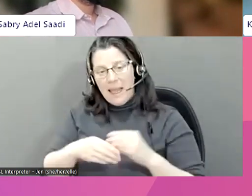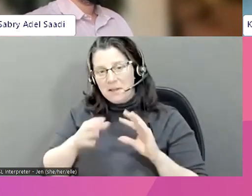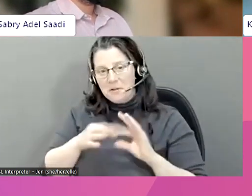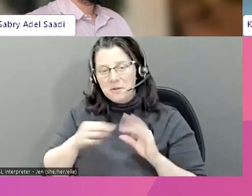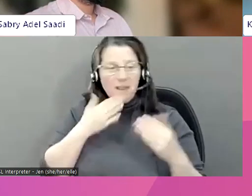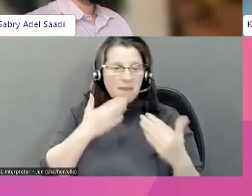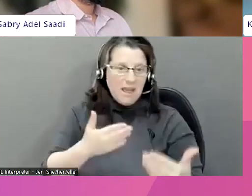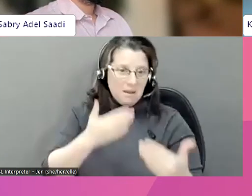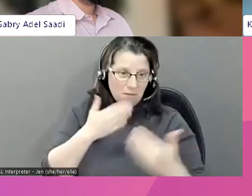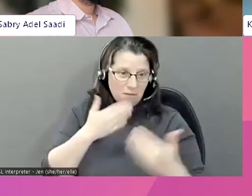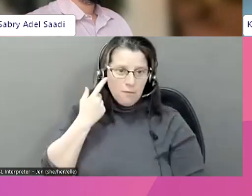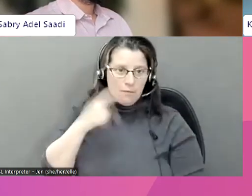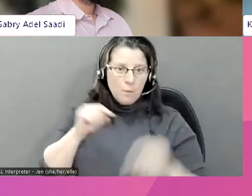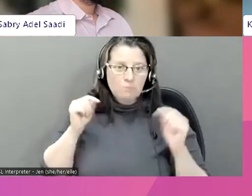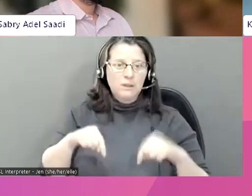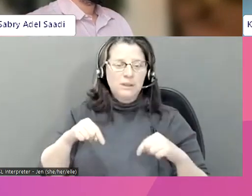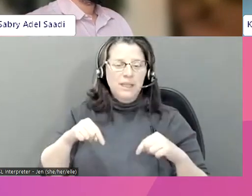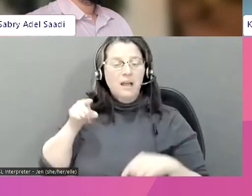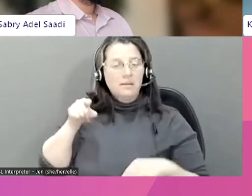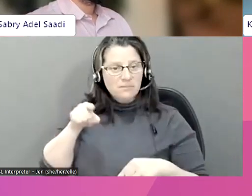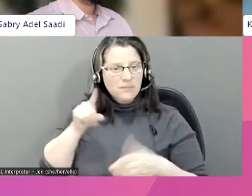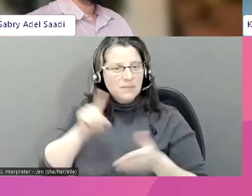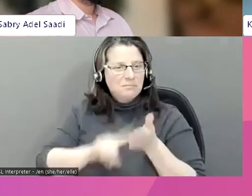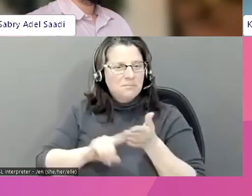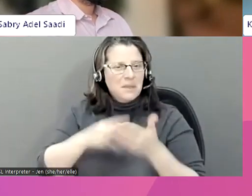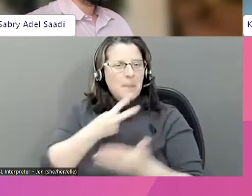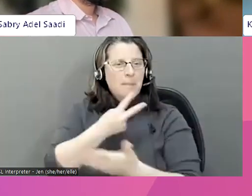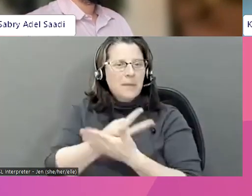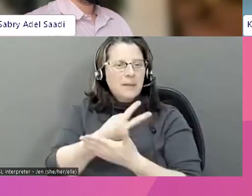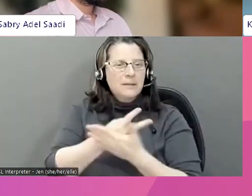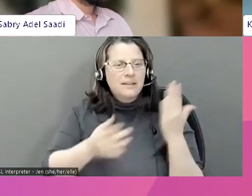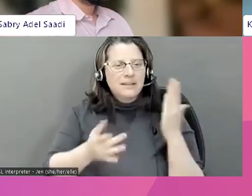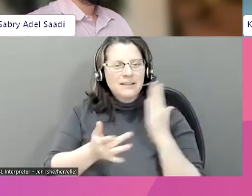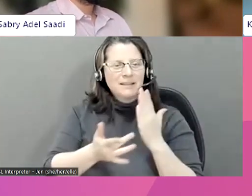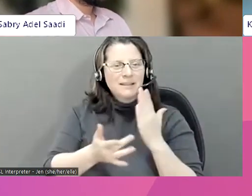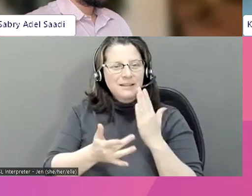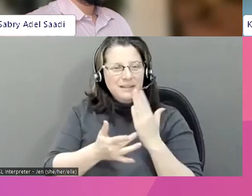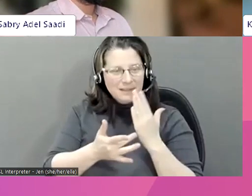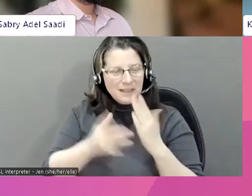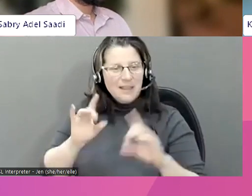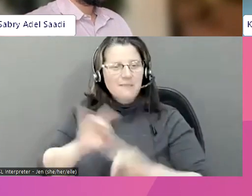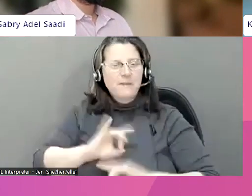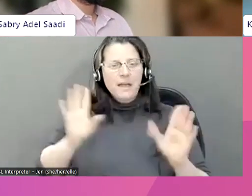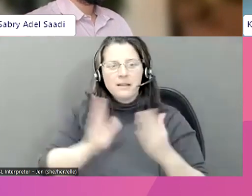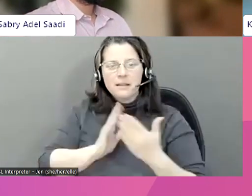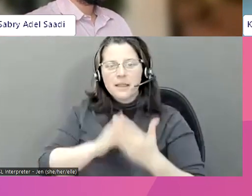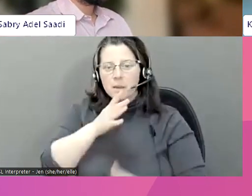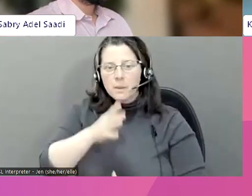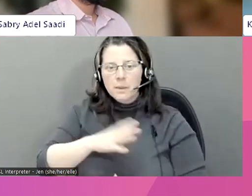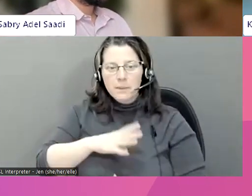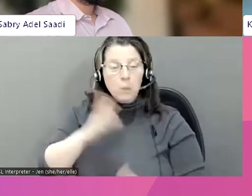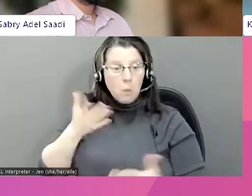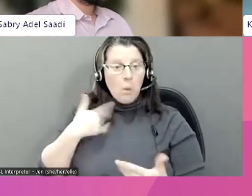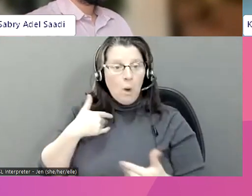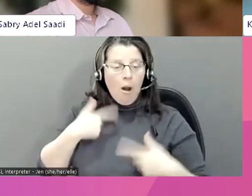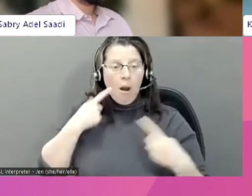remercient pour le webinaire et disent qu'ils poursuivent une maîtrise en technologie, de violence faite aux